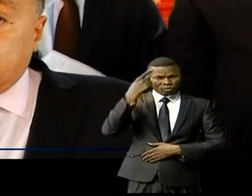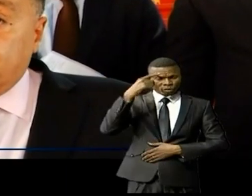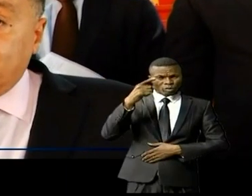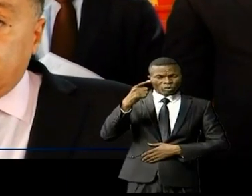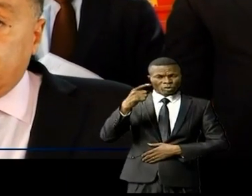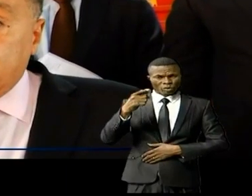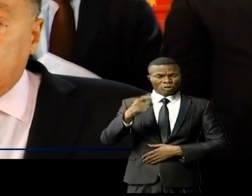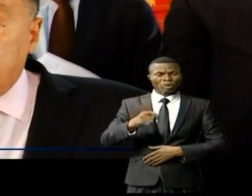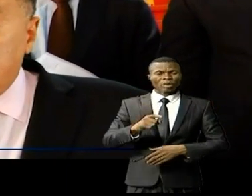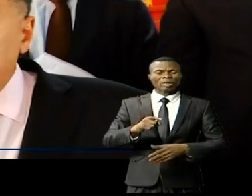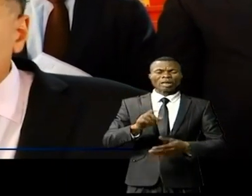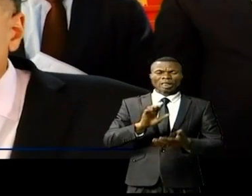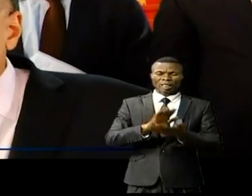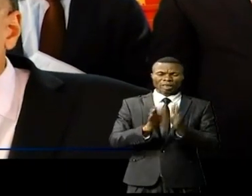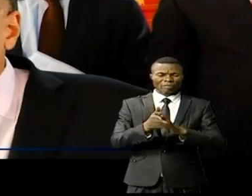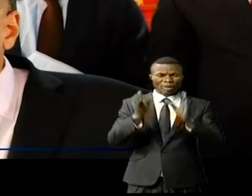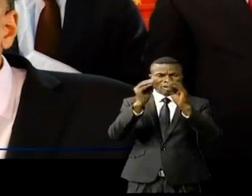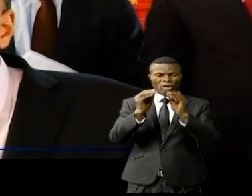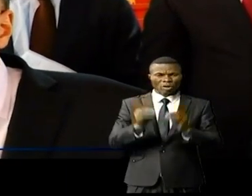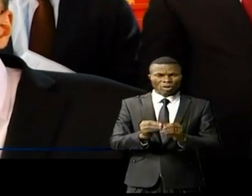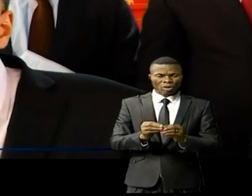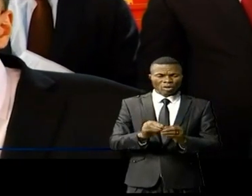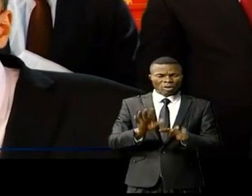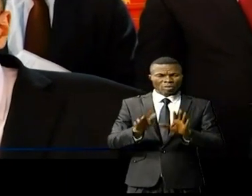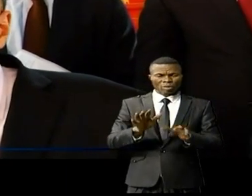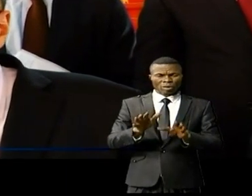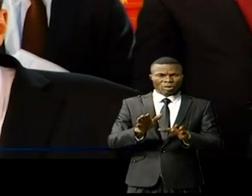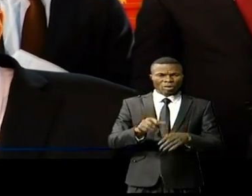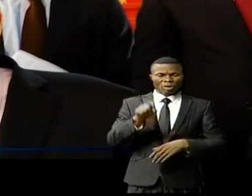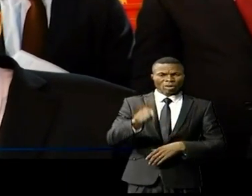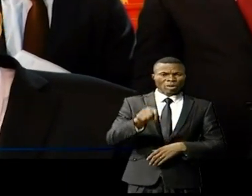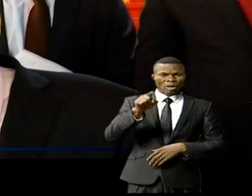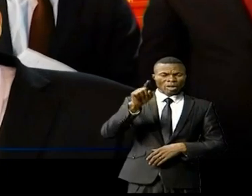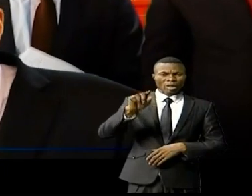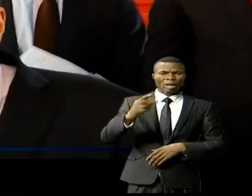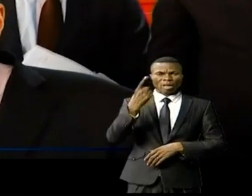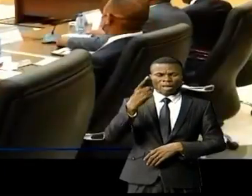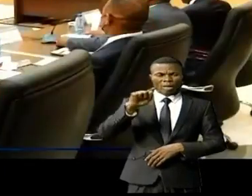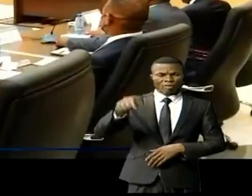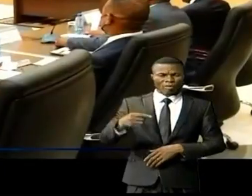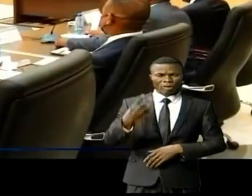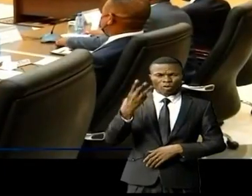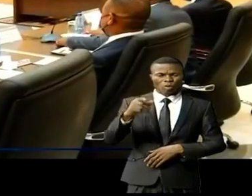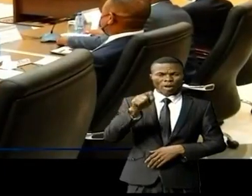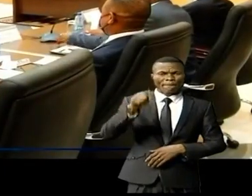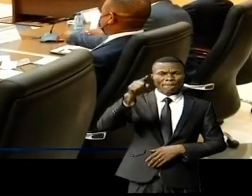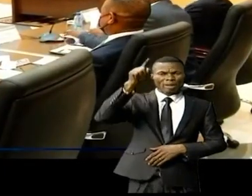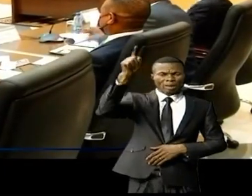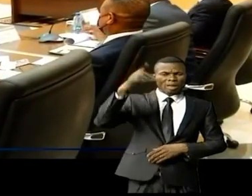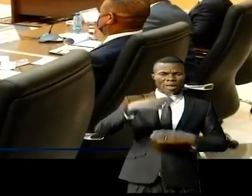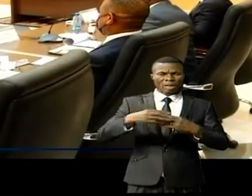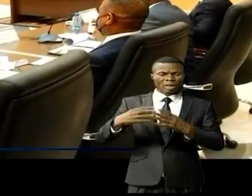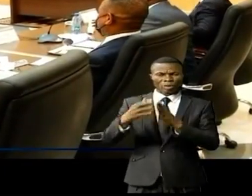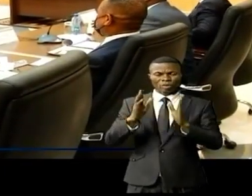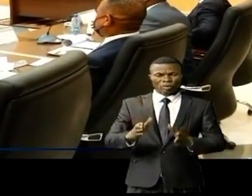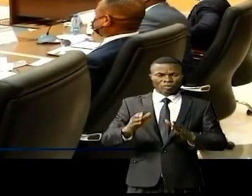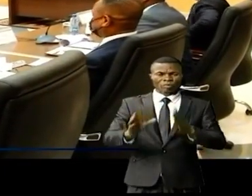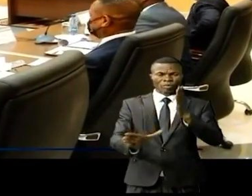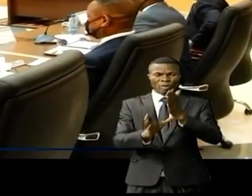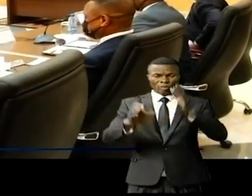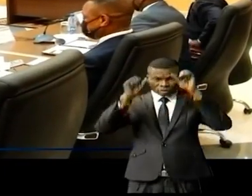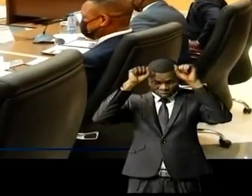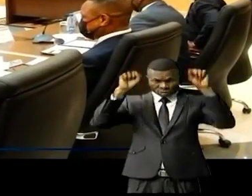ça va s'élever à plus de 1,3 milliard de dollars. Le vice-président de la Société financière